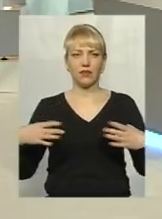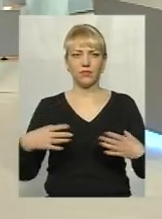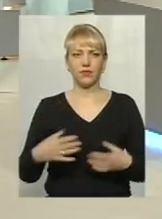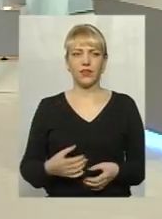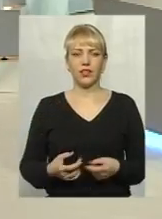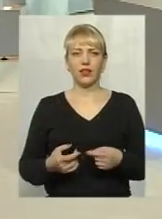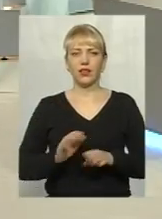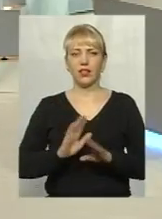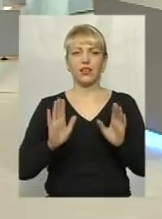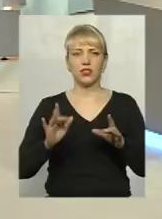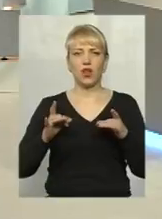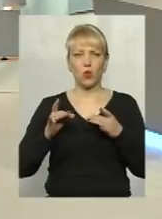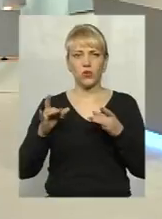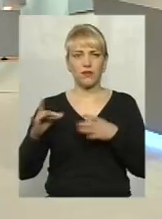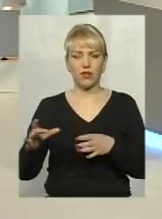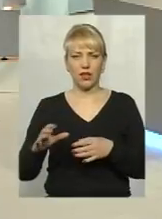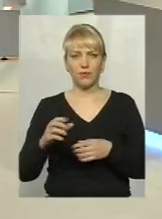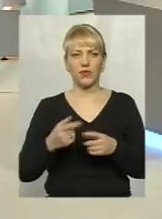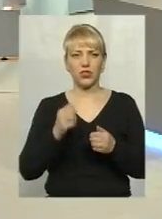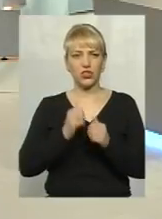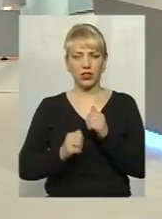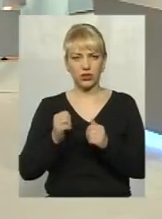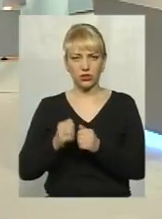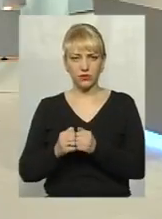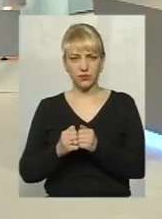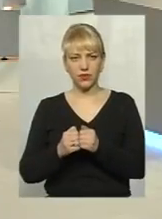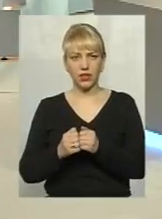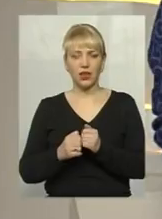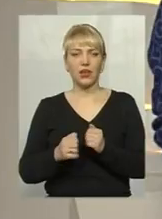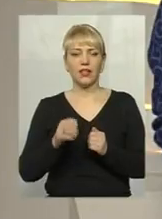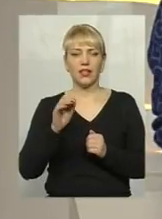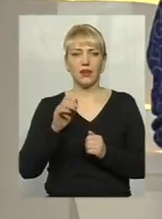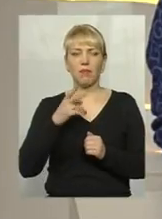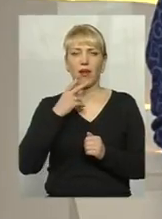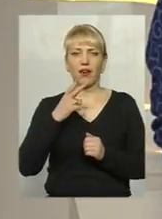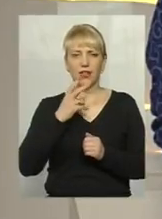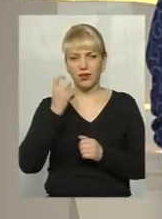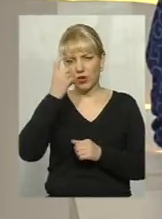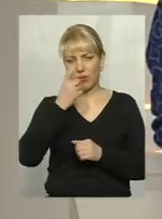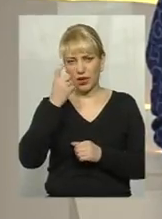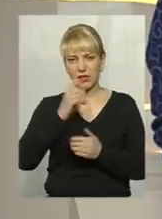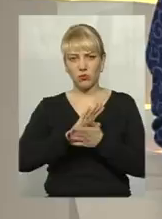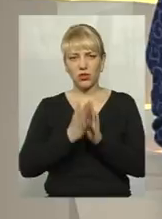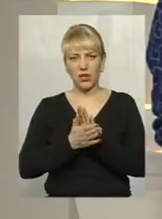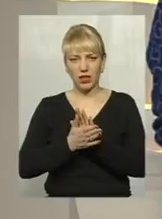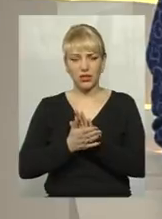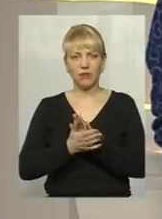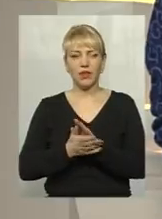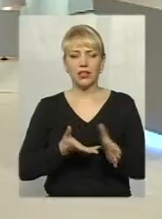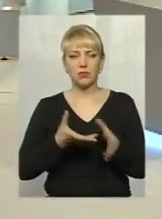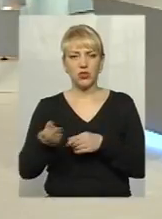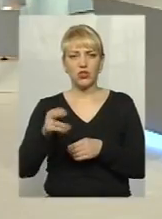Та й не лише. Свята часто саме по лініям в нетверезому стані спричиняє